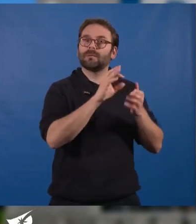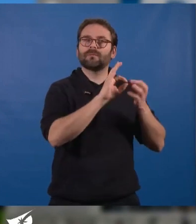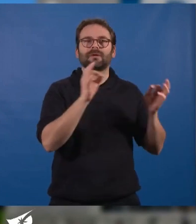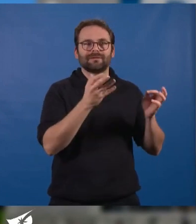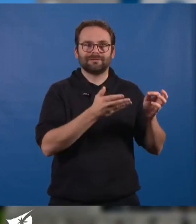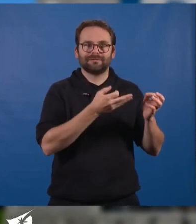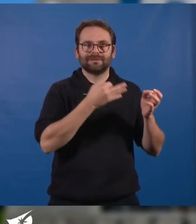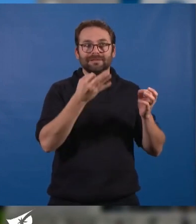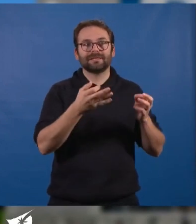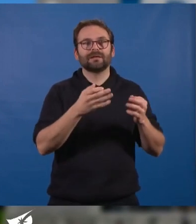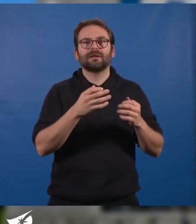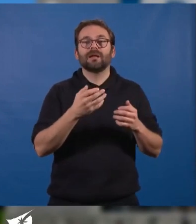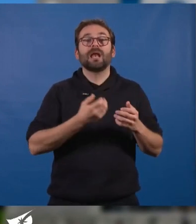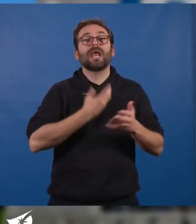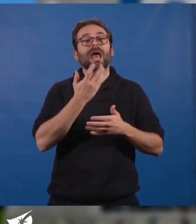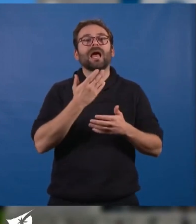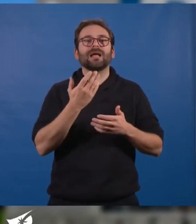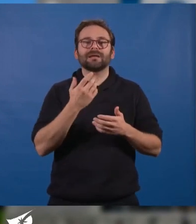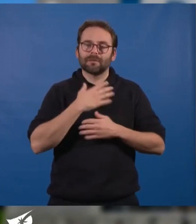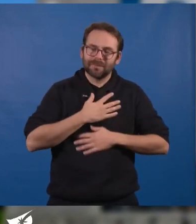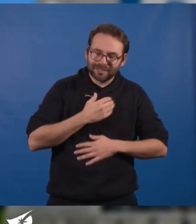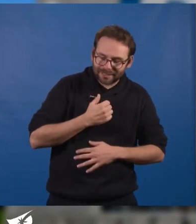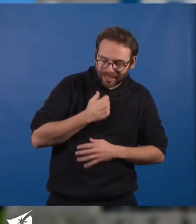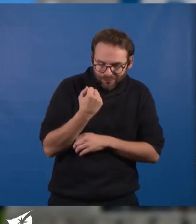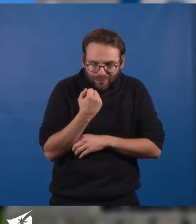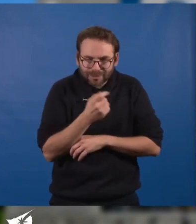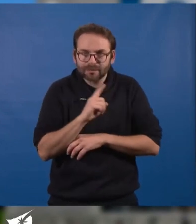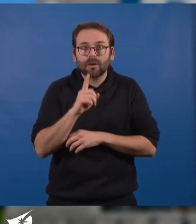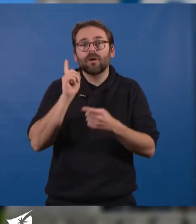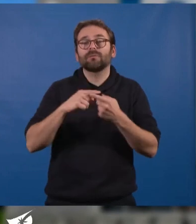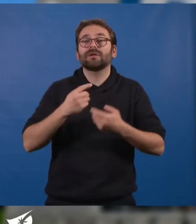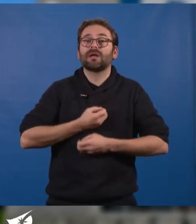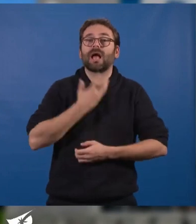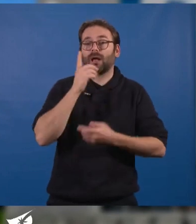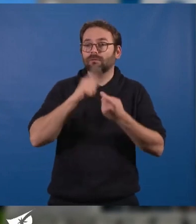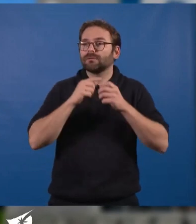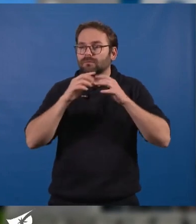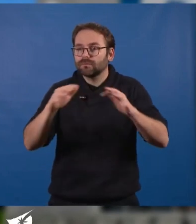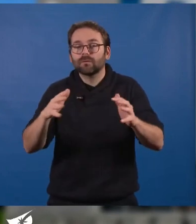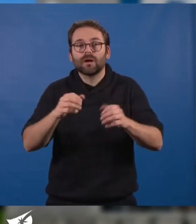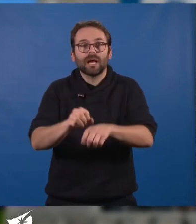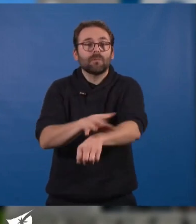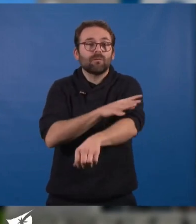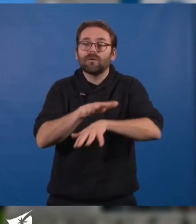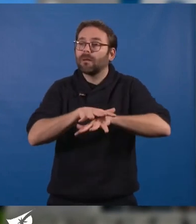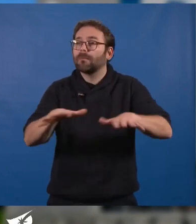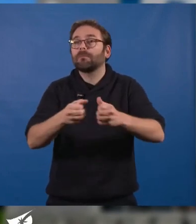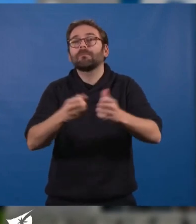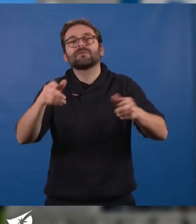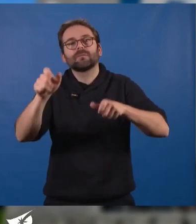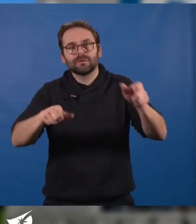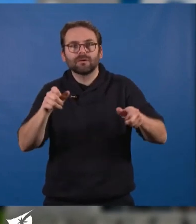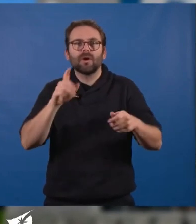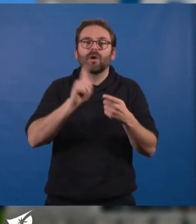l'art n'est pas à mes yeux une réjouisance solitaire, il est le moyen d'émouvoir le plus grand nombre, en leur offrant l'image privilégiée des